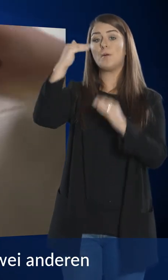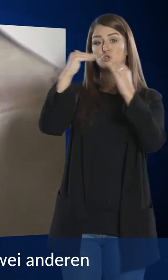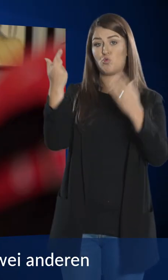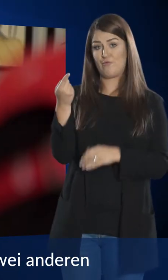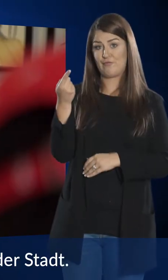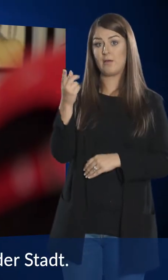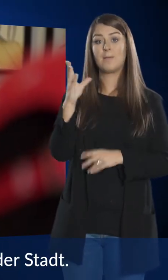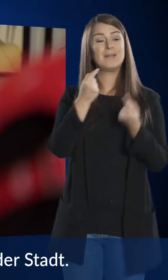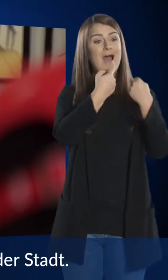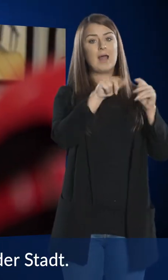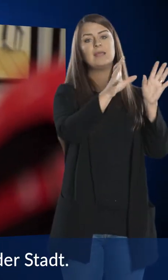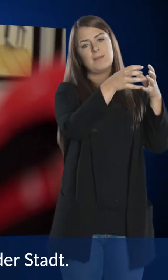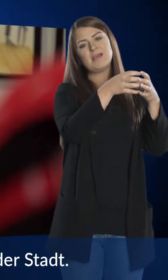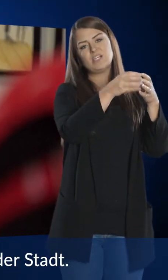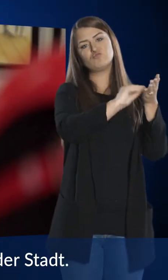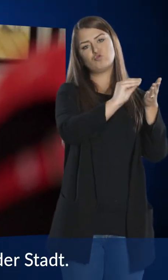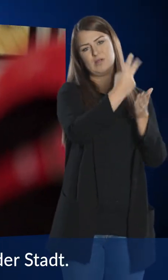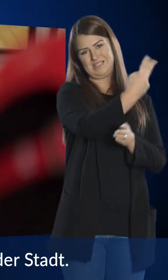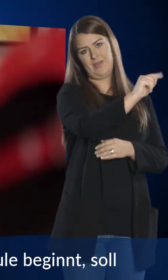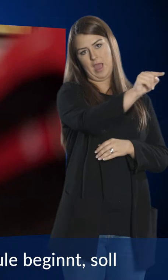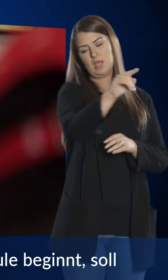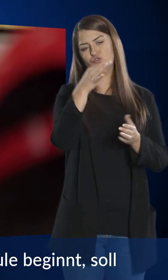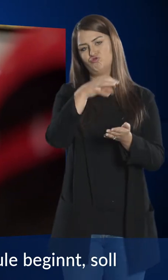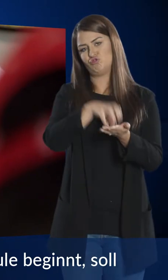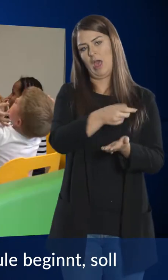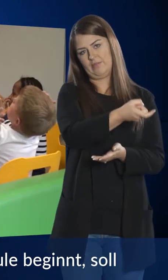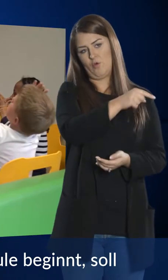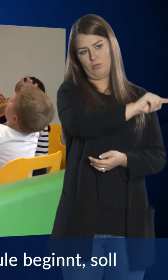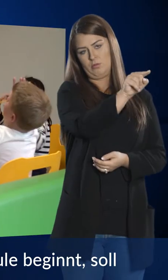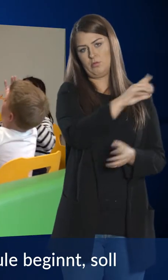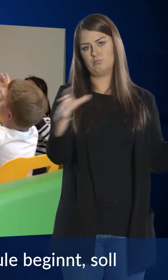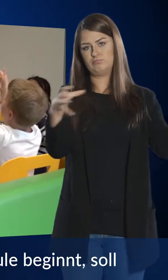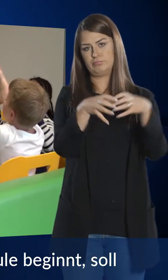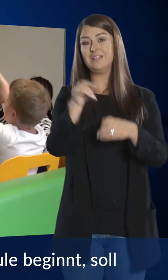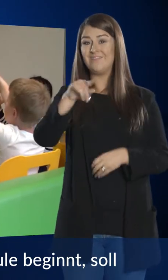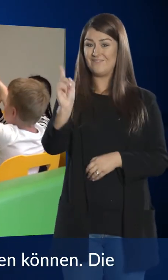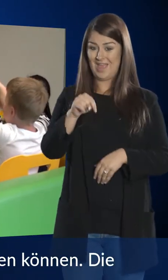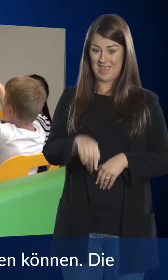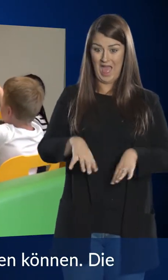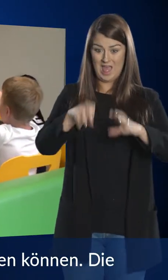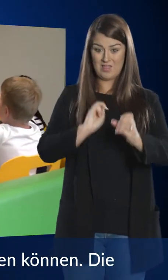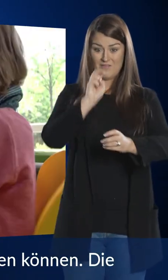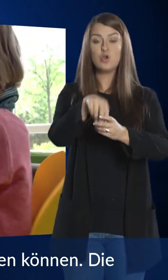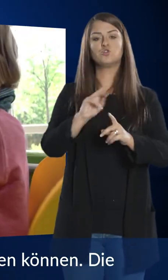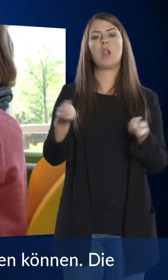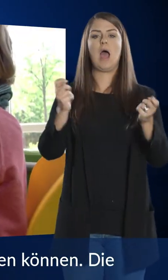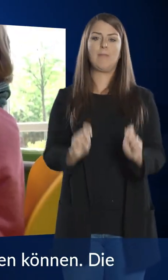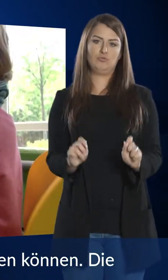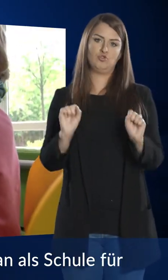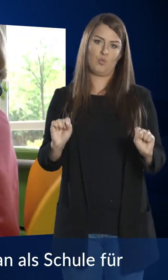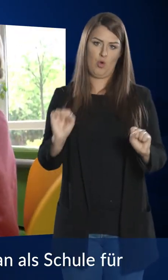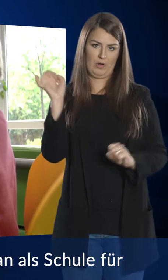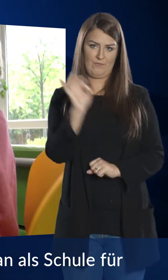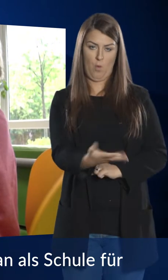Zusammen mit zwei anderen Gemeinschaftsschulen in der Stadt. Jedes Kind, das hier mit der Schule beginnt, soll auch hier einen Abschluss machen können.